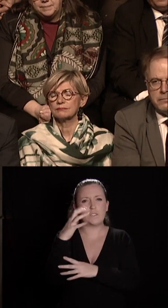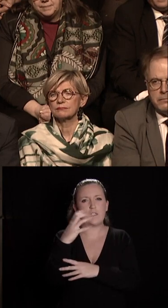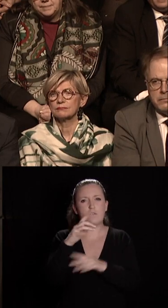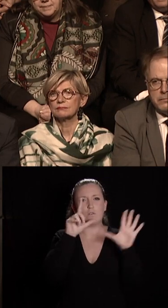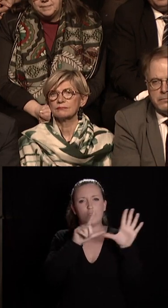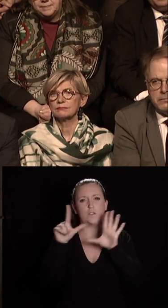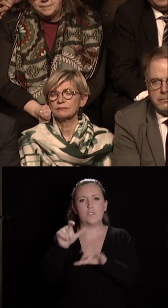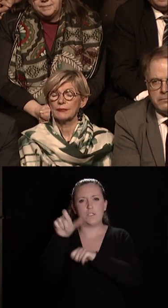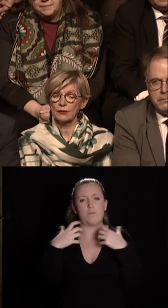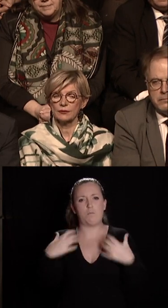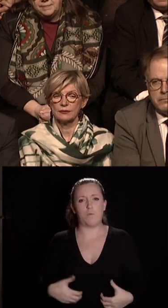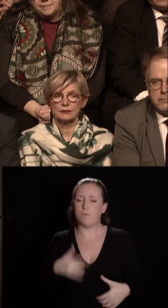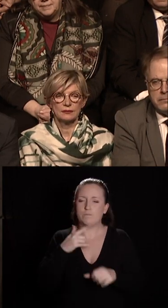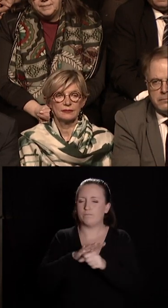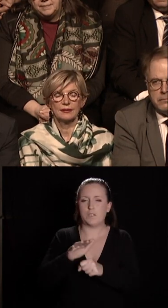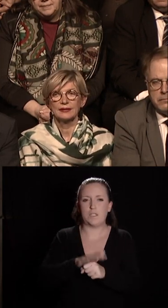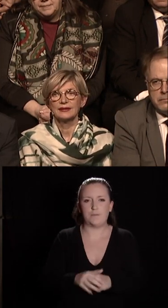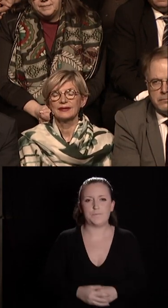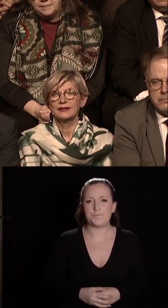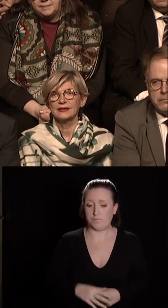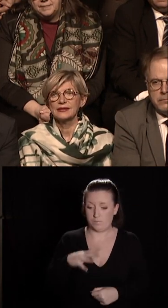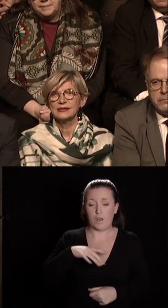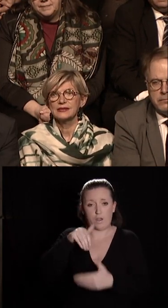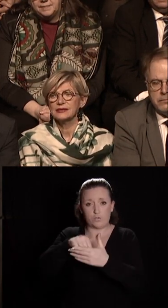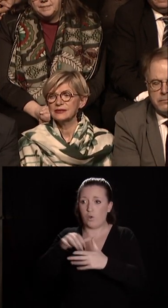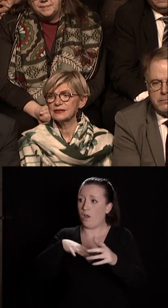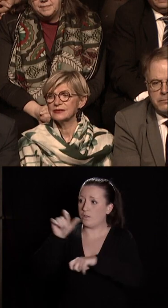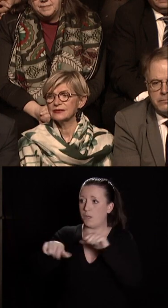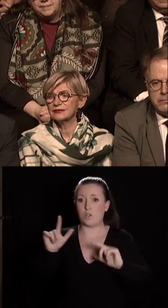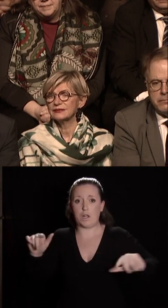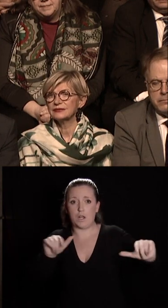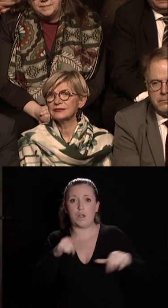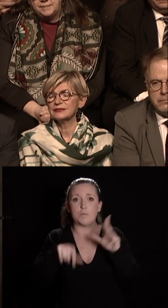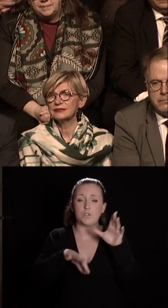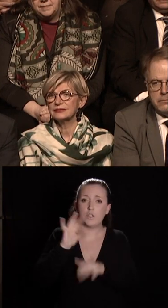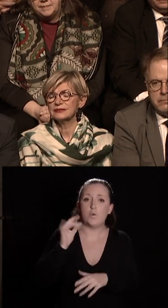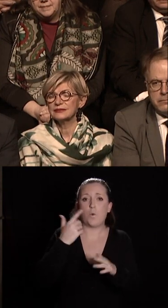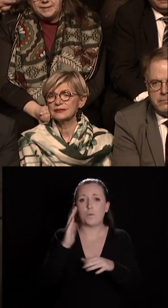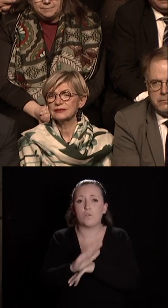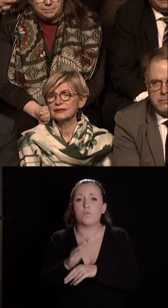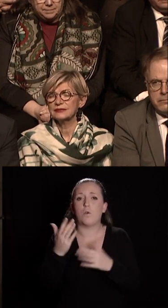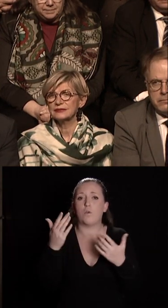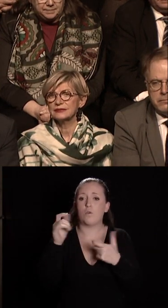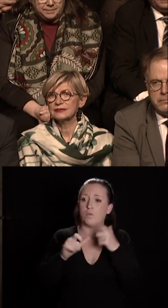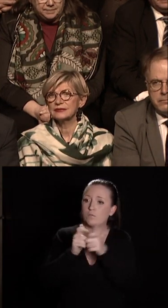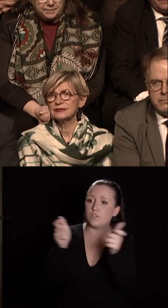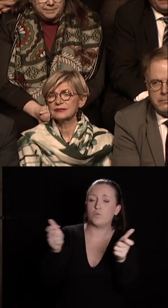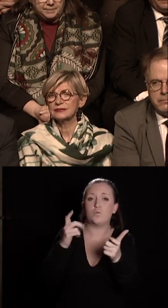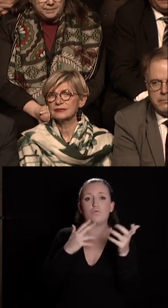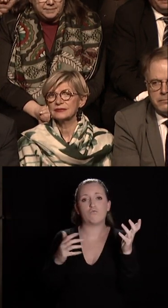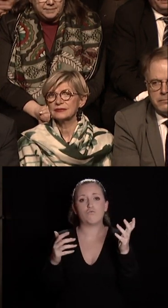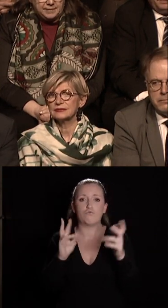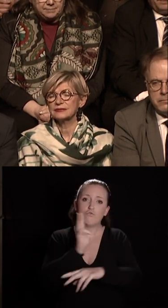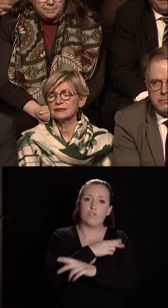membres. Ce n'est pas assez. Il y a parmi eux beaucoup d'entre vous présents, élus, représentants institutionnels, chefs d